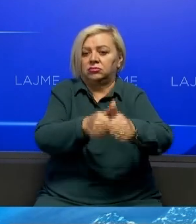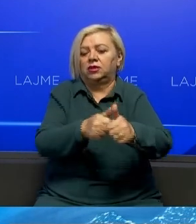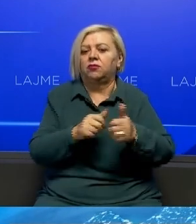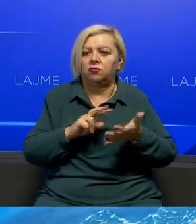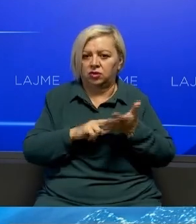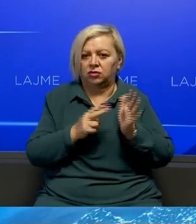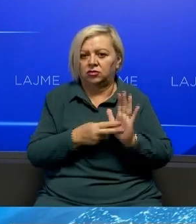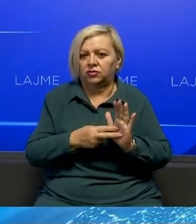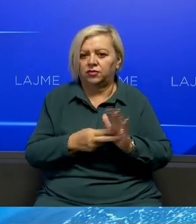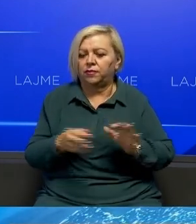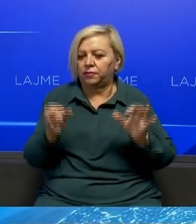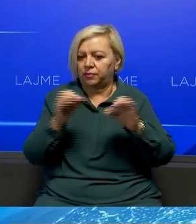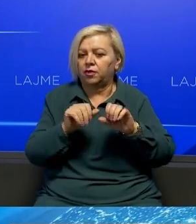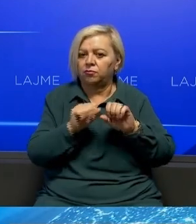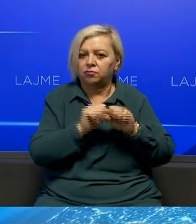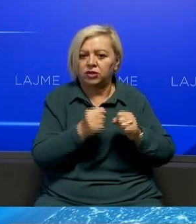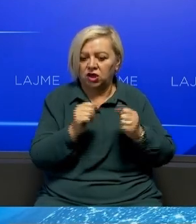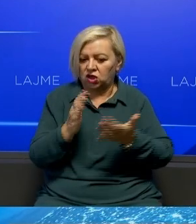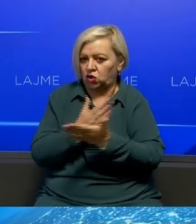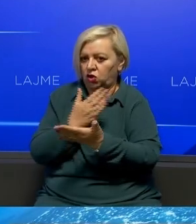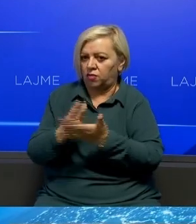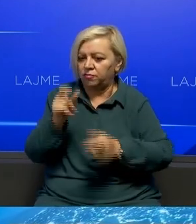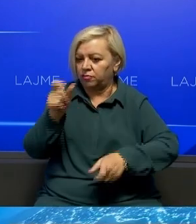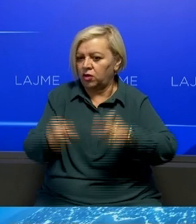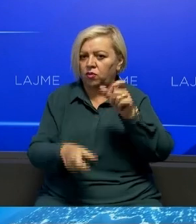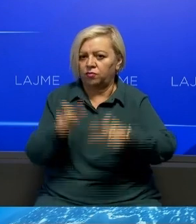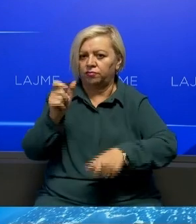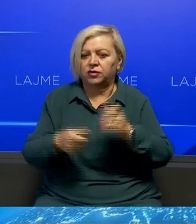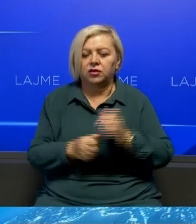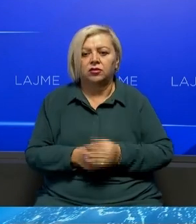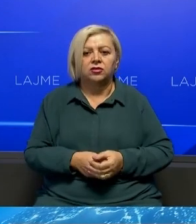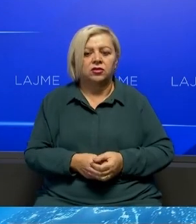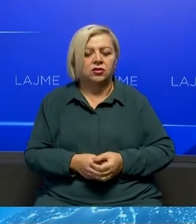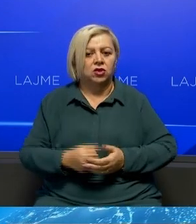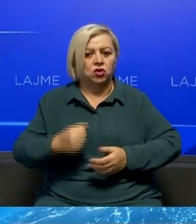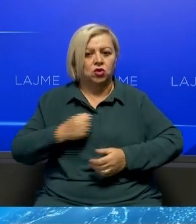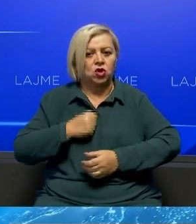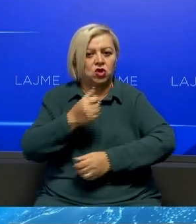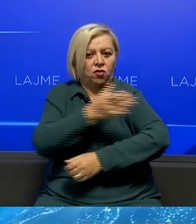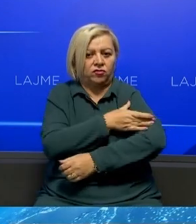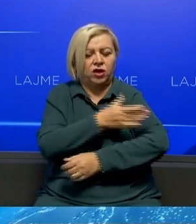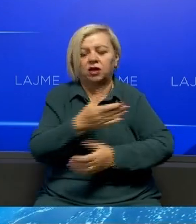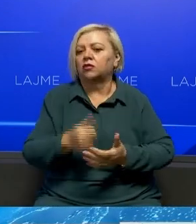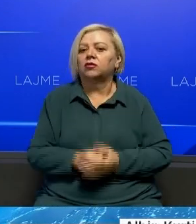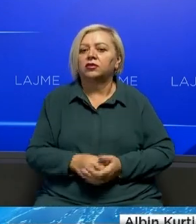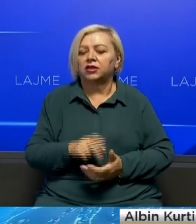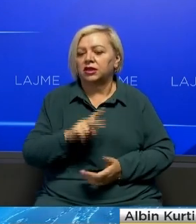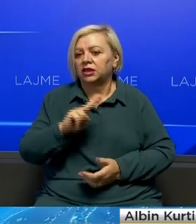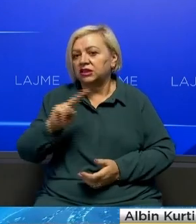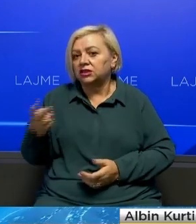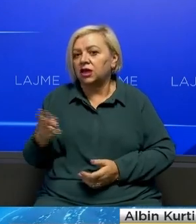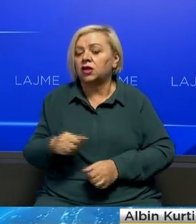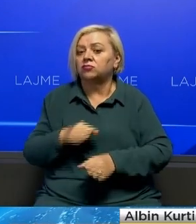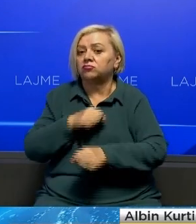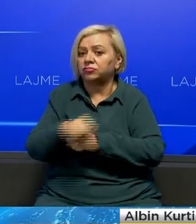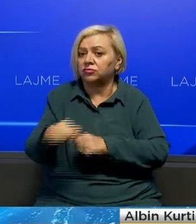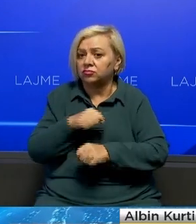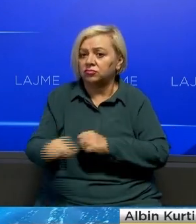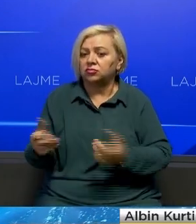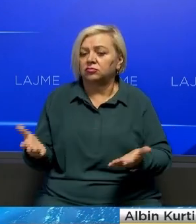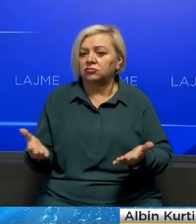Nuk mund të përqani Në ndoni popullin Në luftëtar të pa epur Dhe në viktimat të cëllet